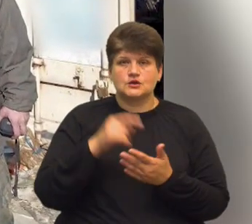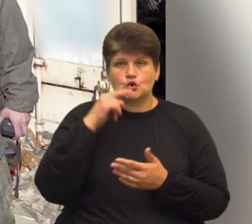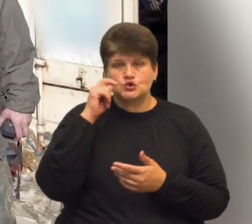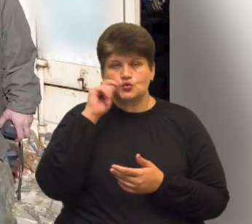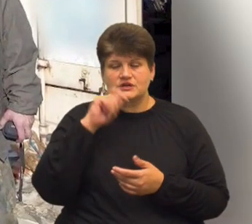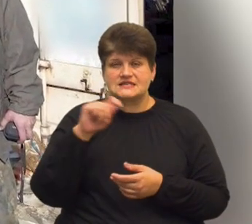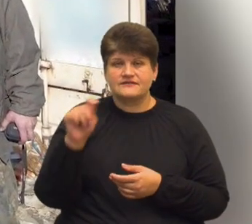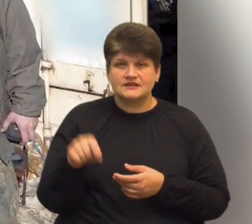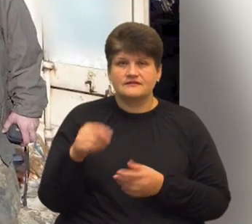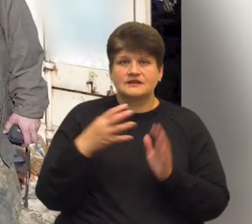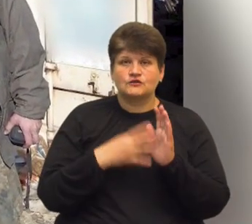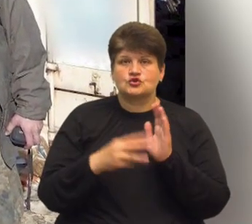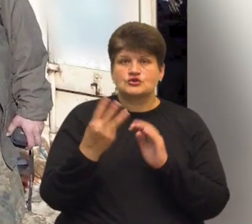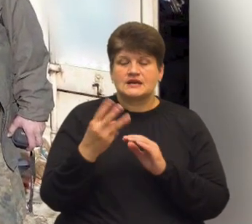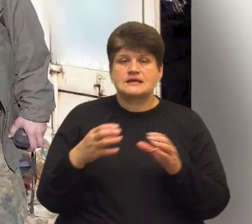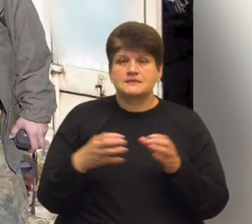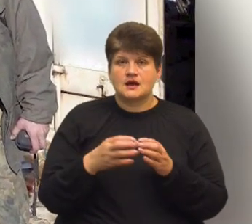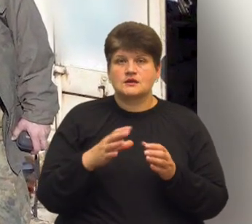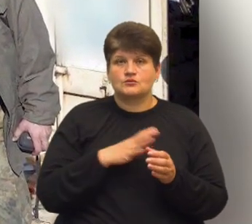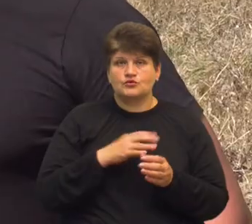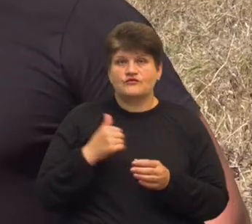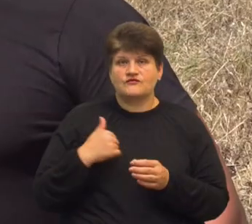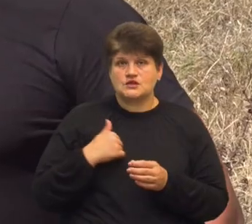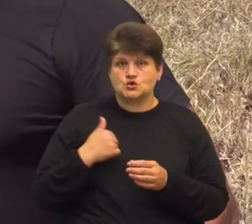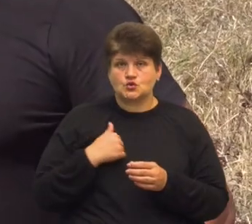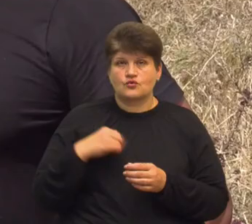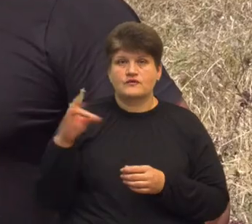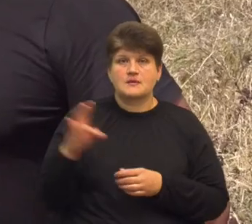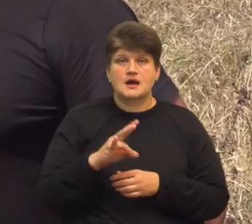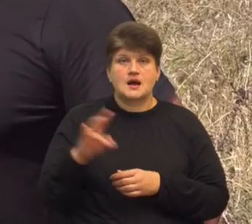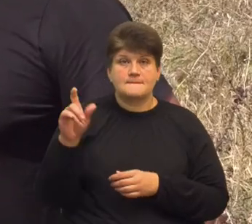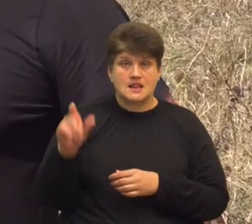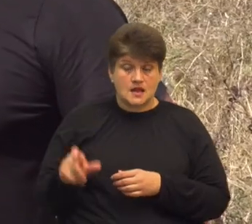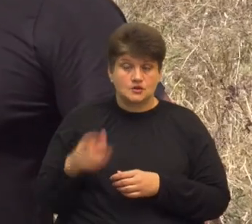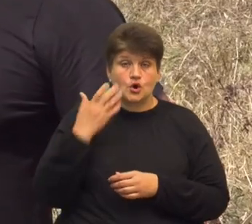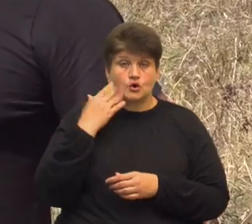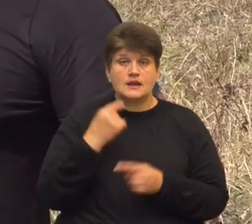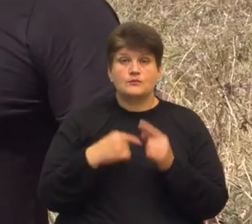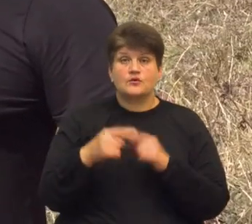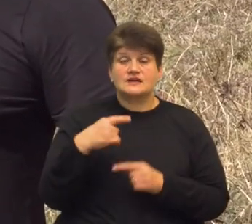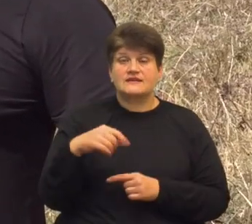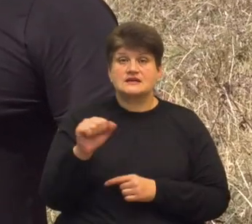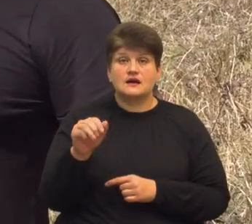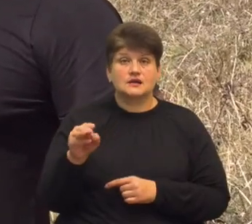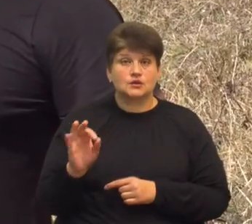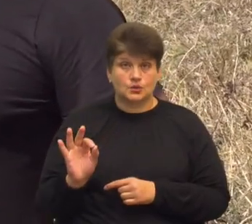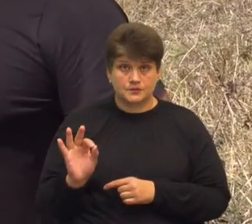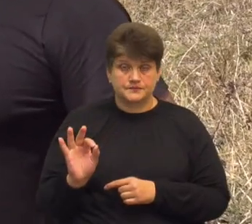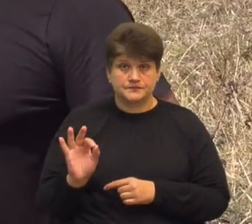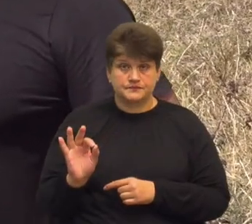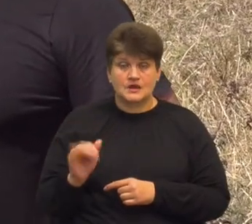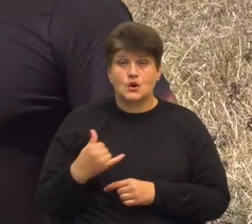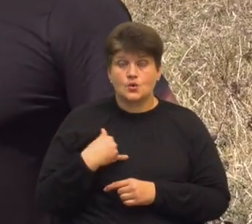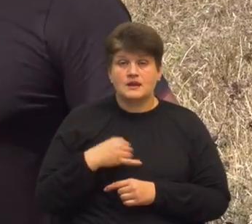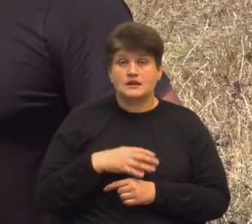в 93-й бригаді був військовим капеланом. Коли я повертався з АТО, то в мене